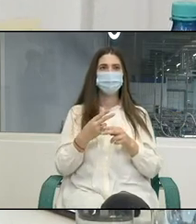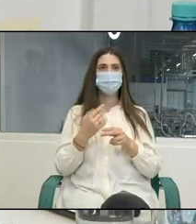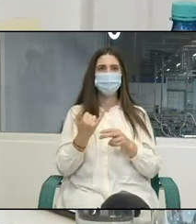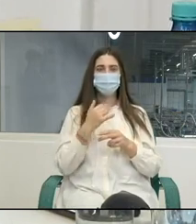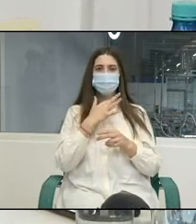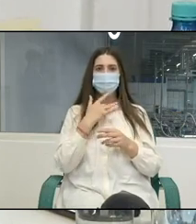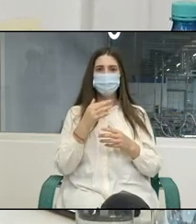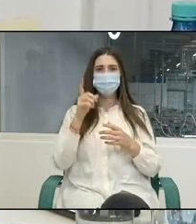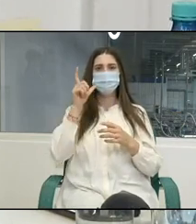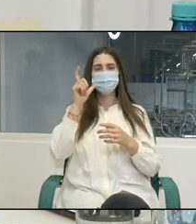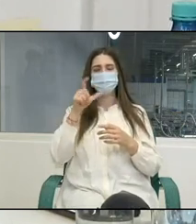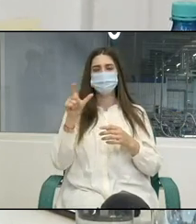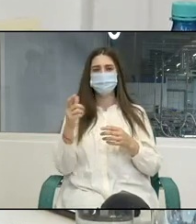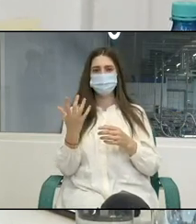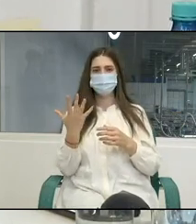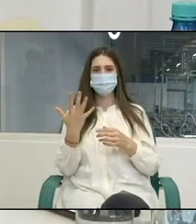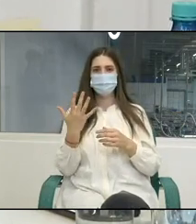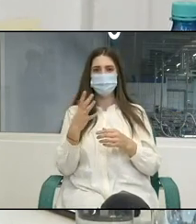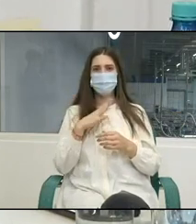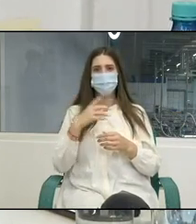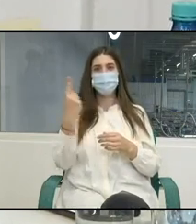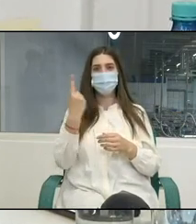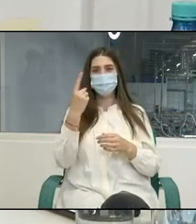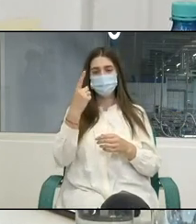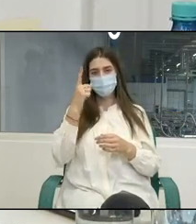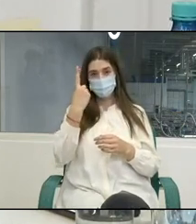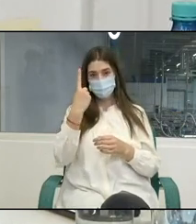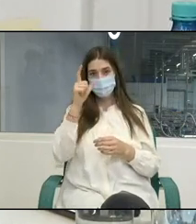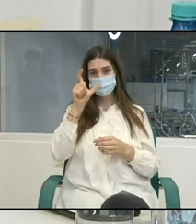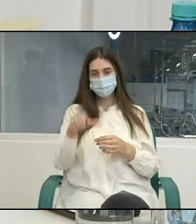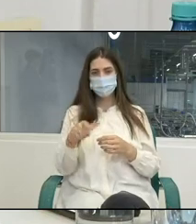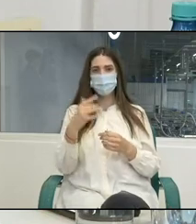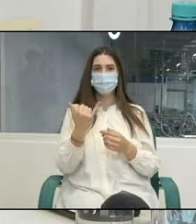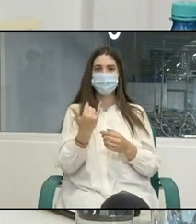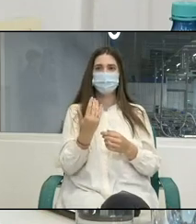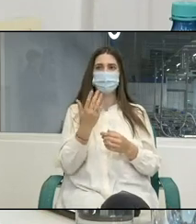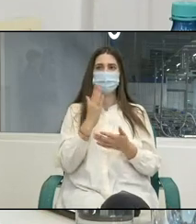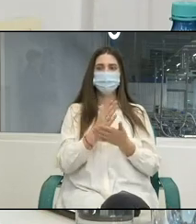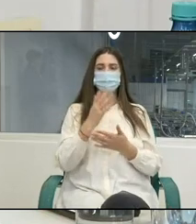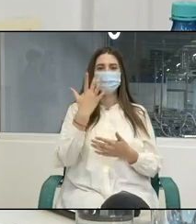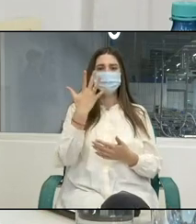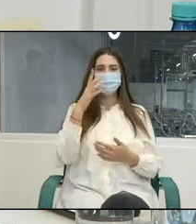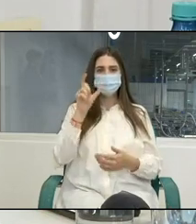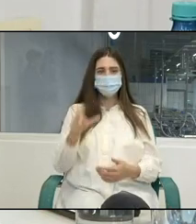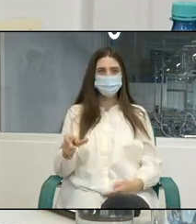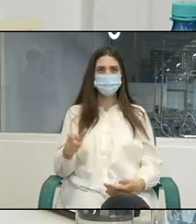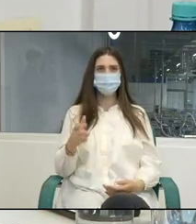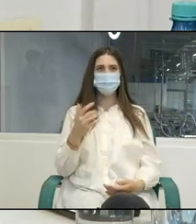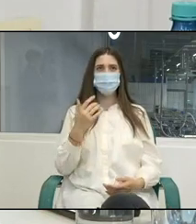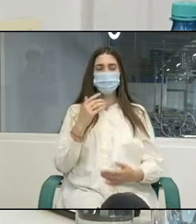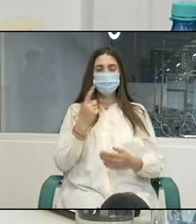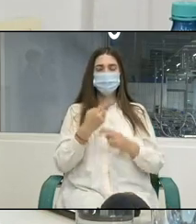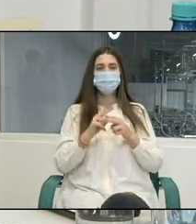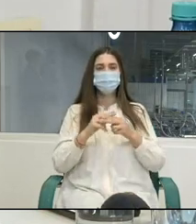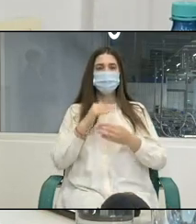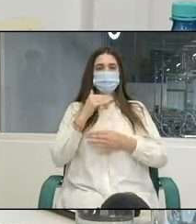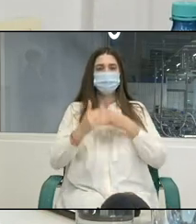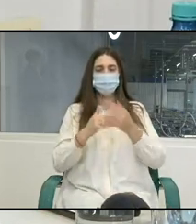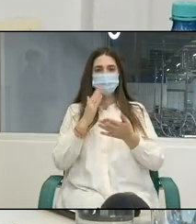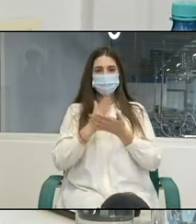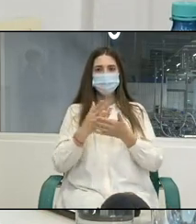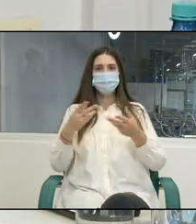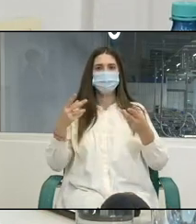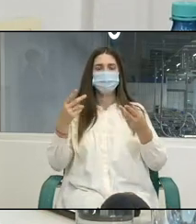activează deja cinci persoane asta înseamnă că au crescut și finanțările au crescut și proiectele care sunt finanțate din partea OEME